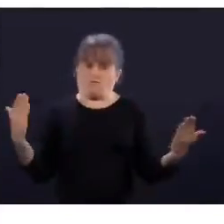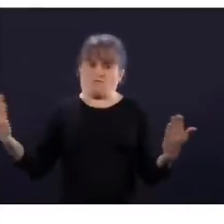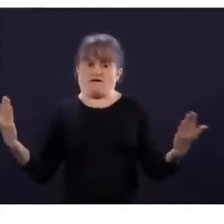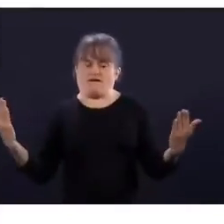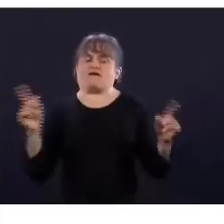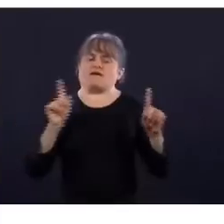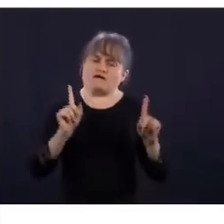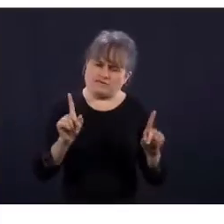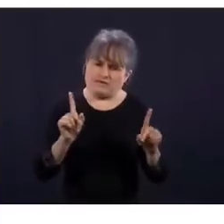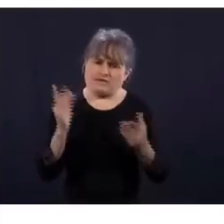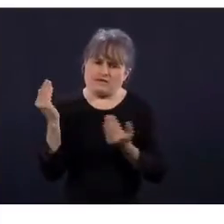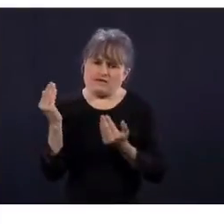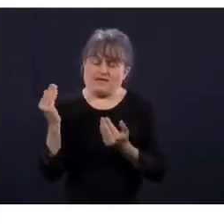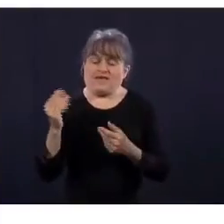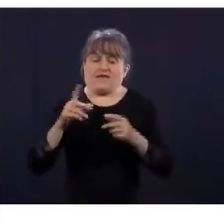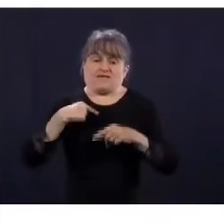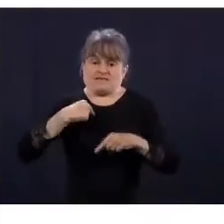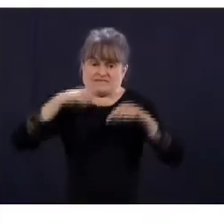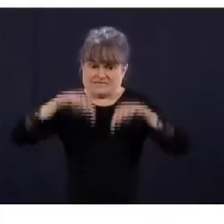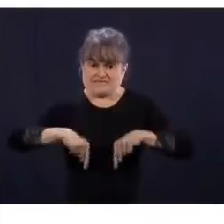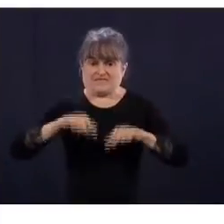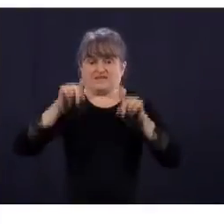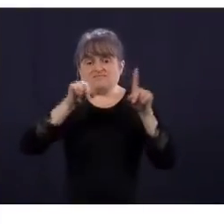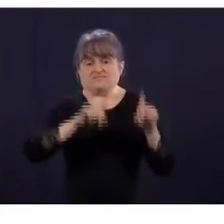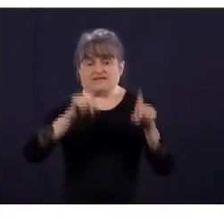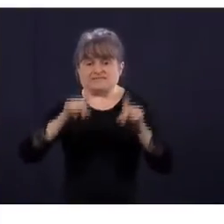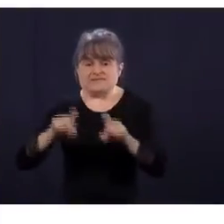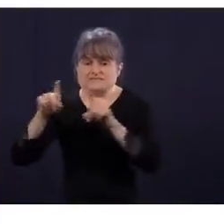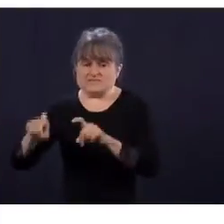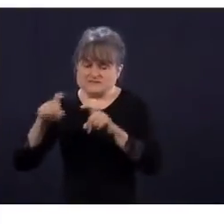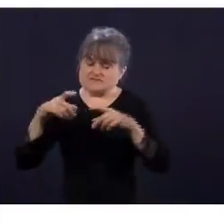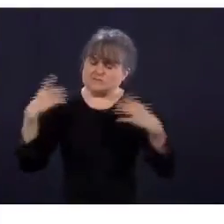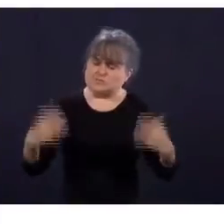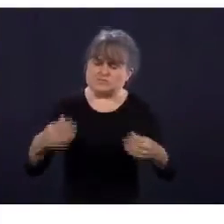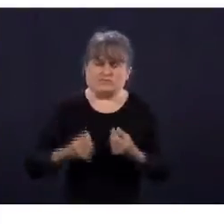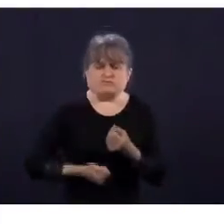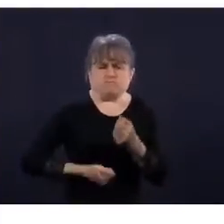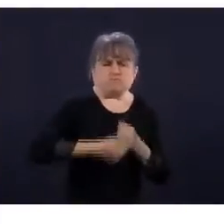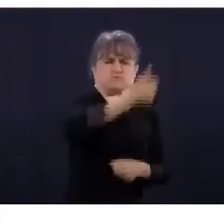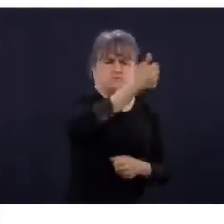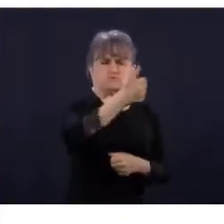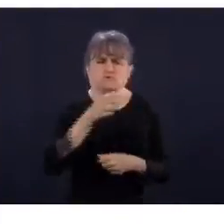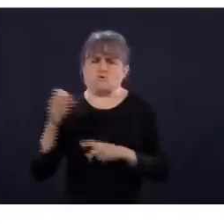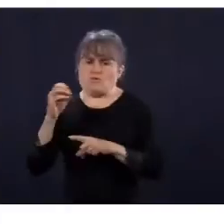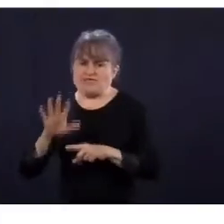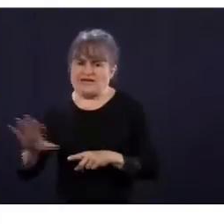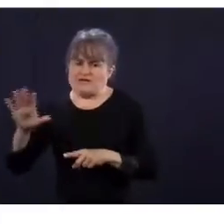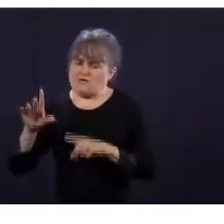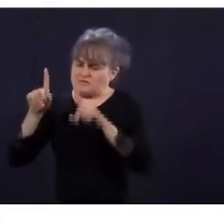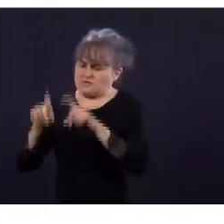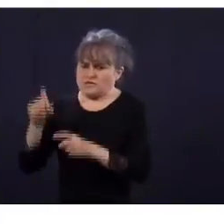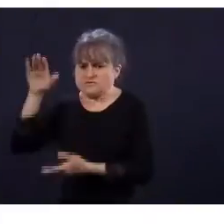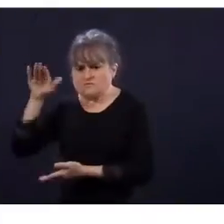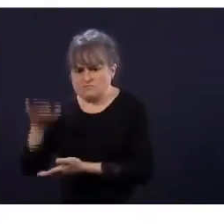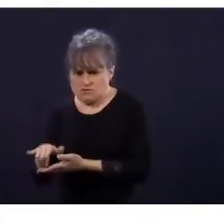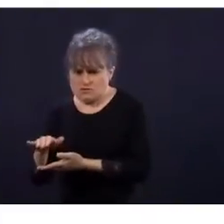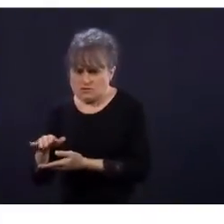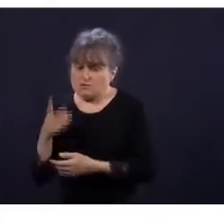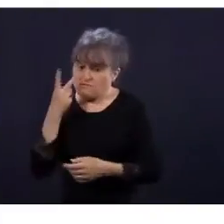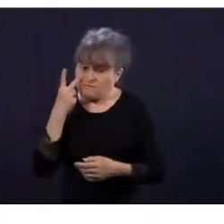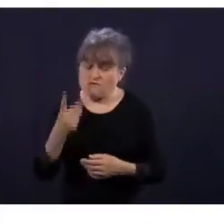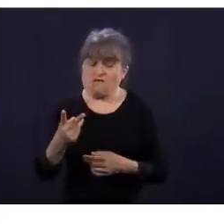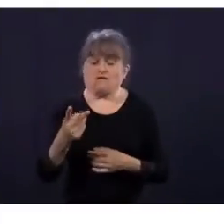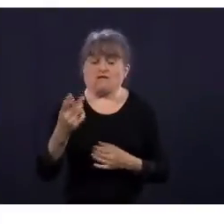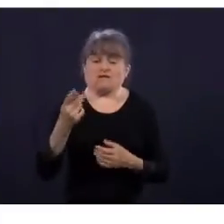situation est très concentrée dans les CHSLD. Tous les décès reliés à la COVID